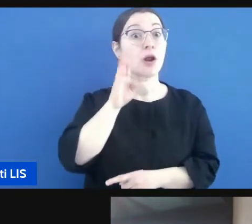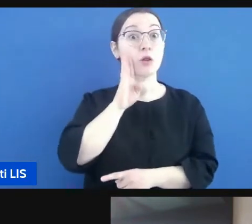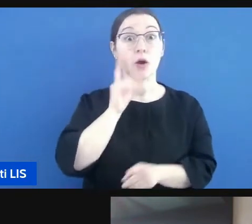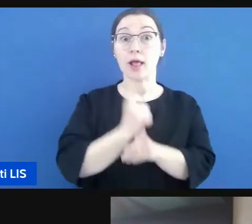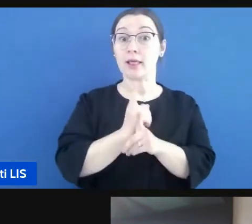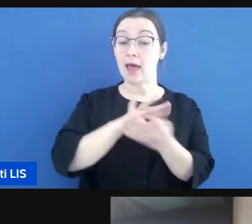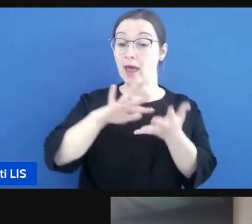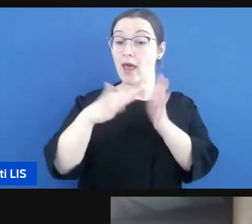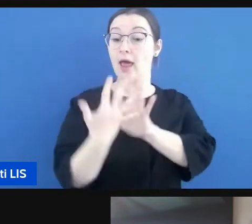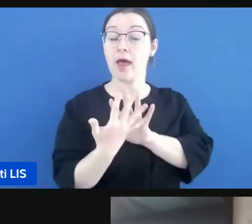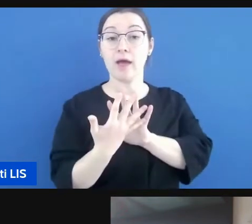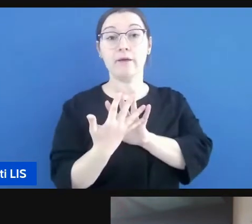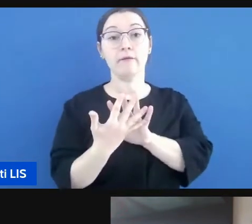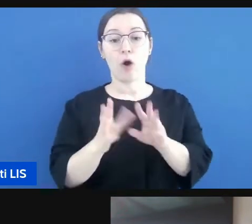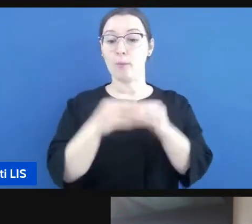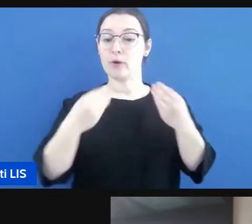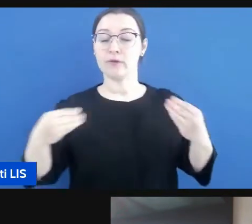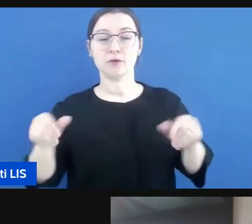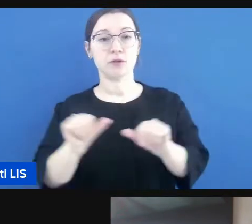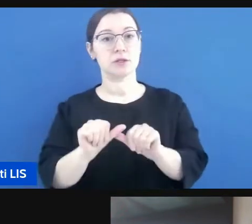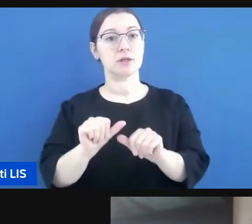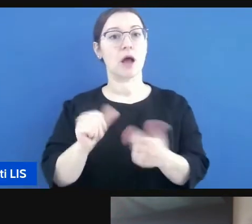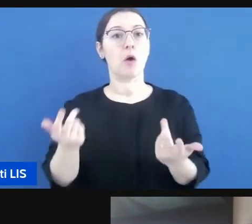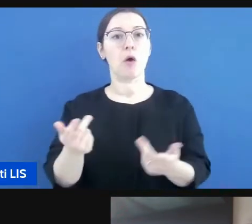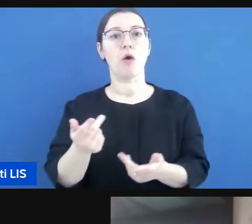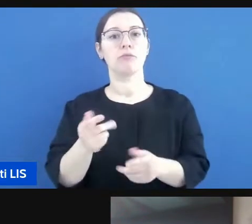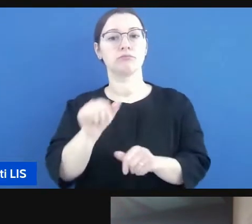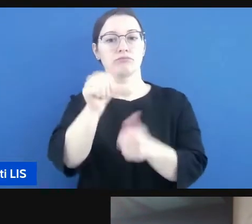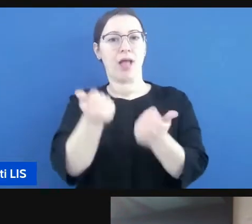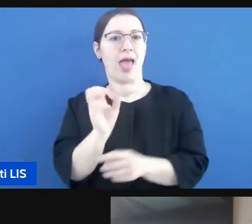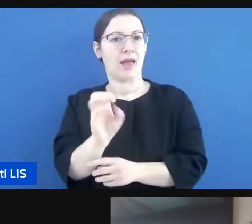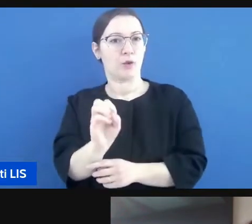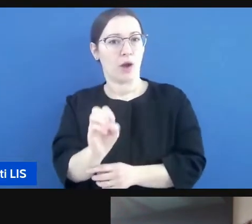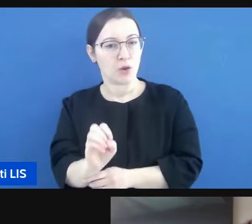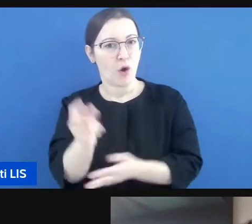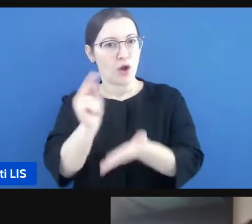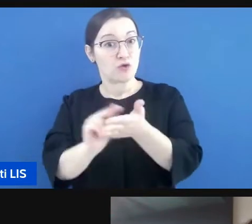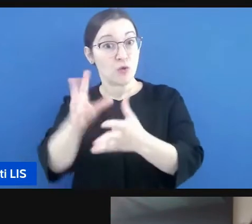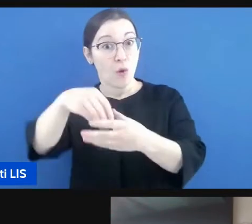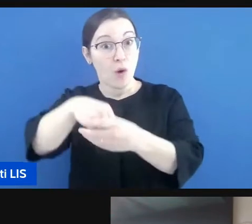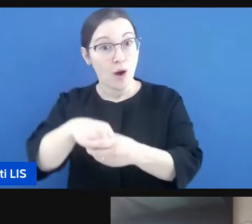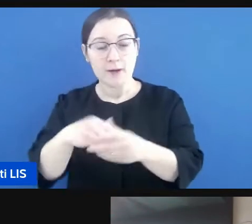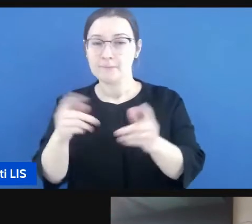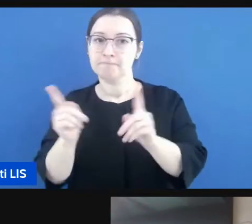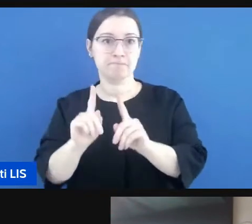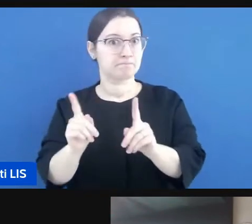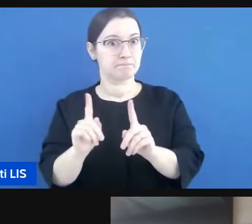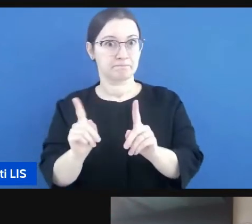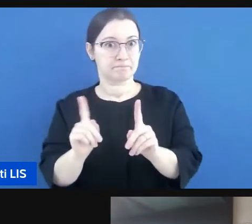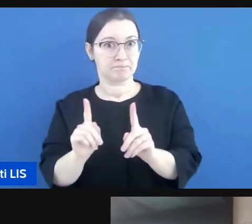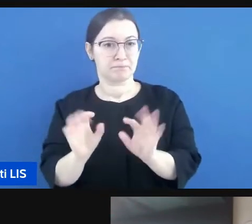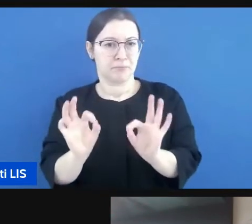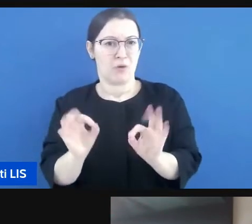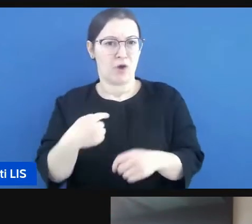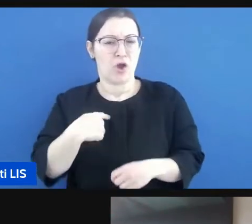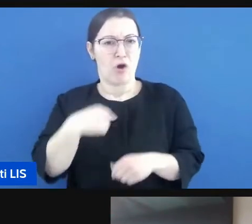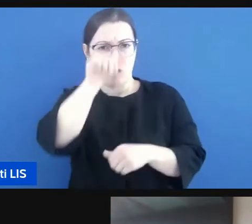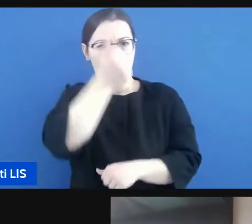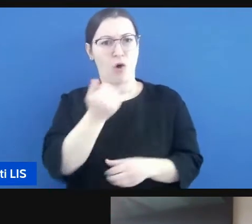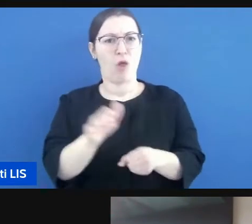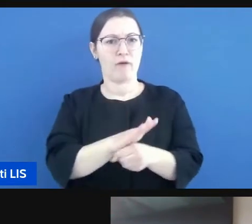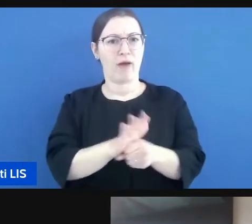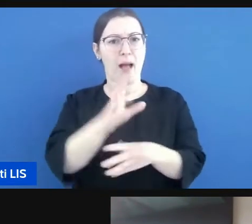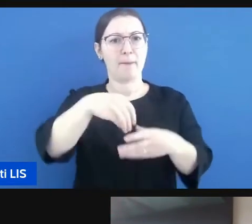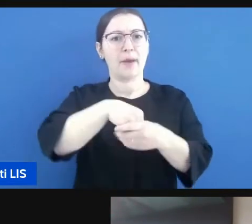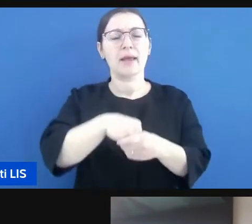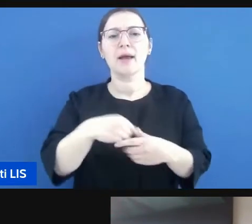l'educatore diciamo educatore scolastico all'esterno appunto del del mondo della famiglia ma a imparare a fare